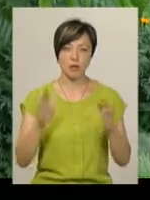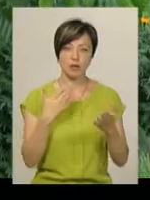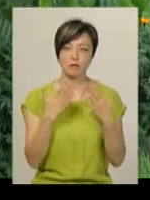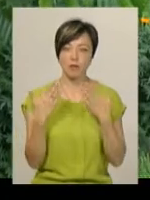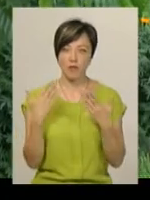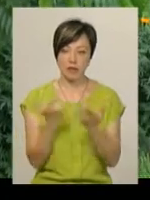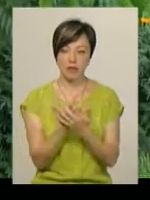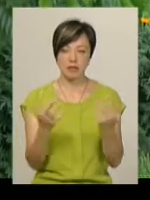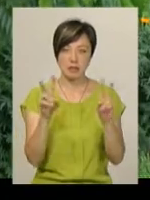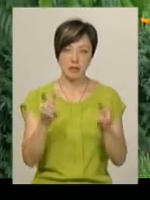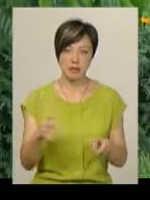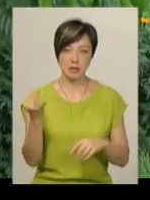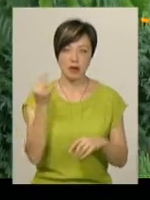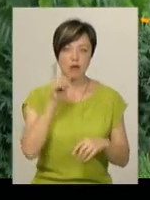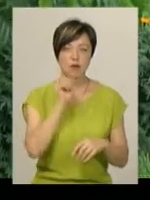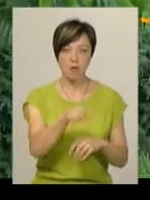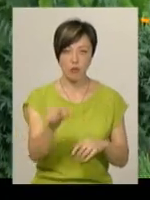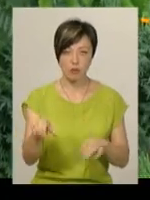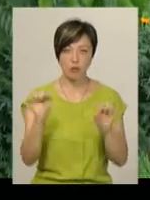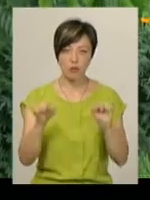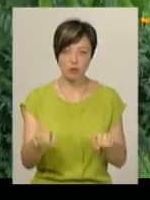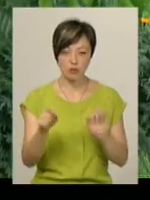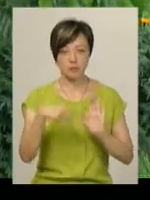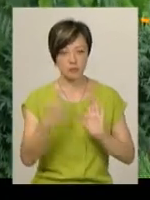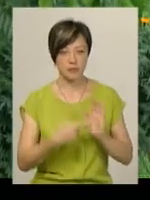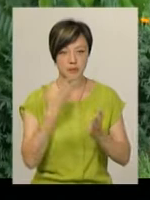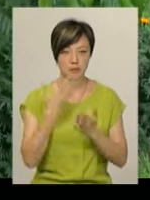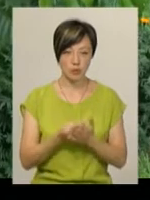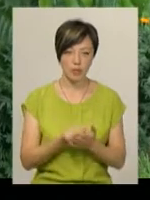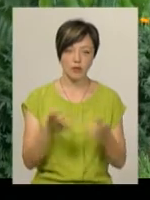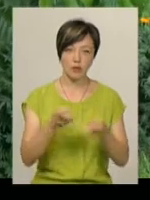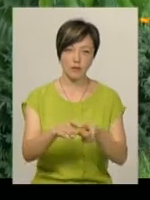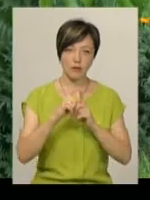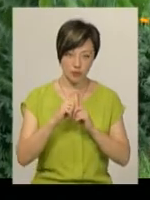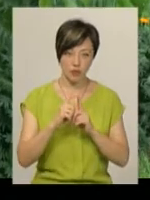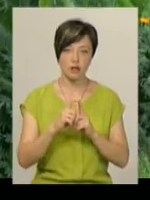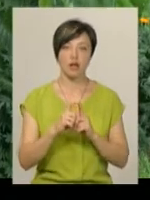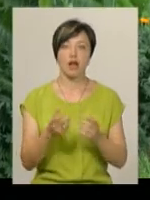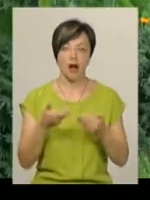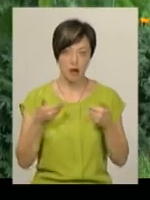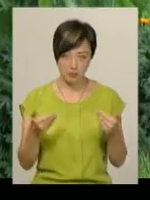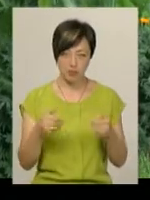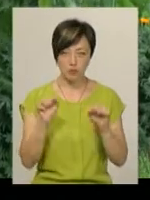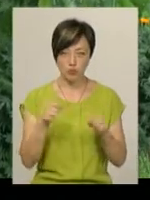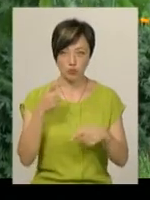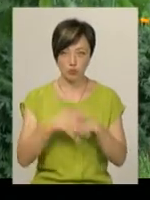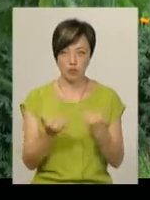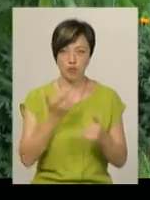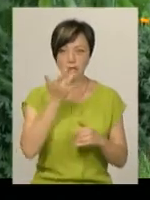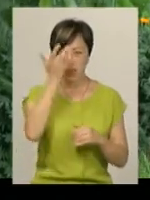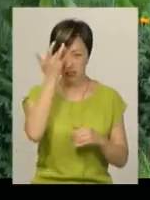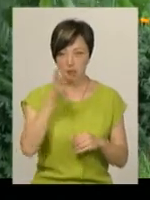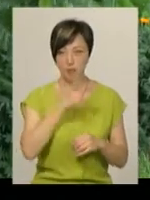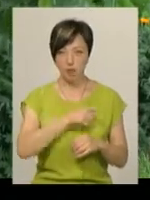спілкуватись на різні теми, які цікавлять молодь. Молодь зможе поставити свої запитання, отримати відповідь. Ми ж, в свою чергу, розуміючи, що зараз літня